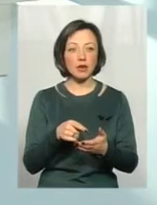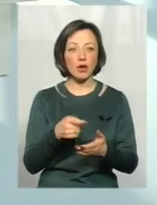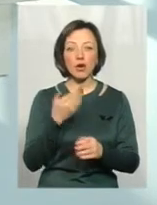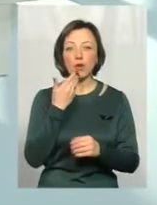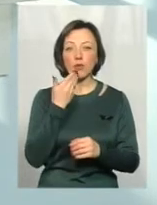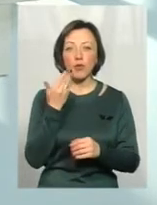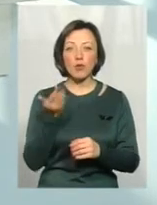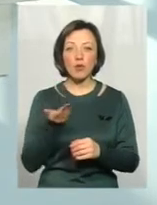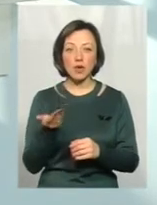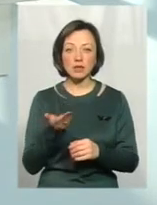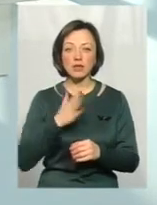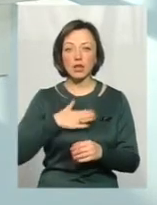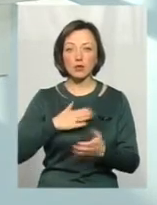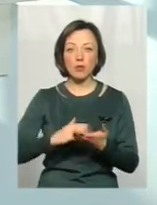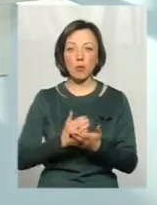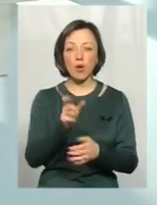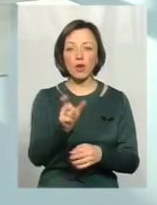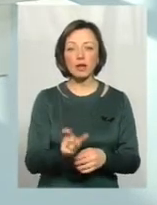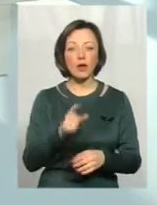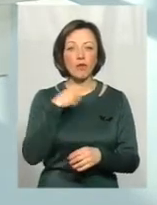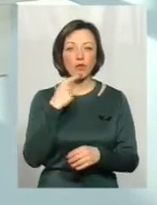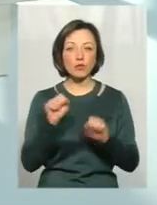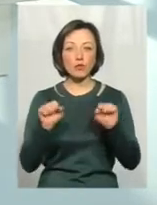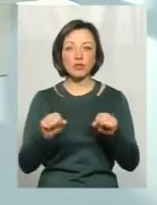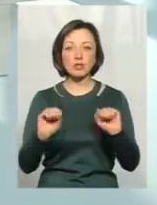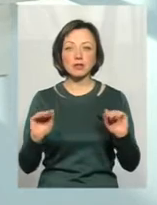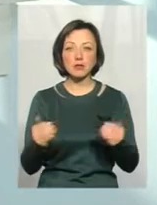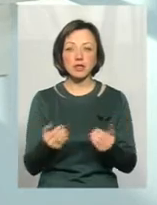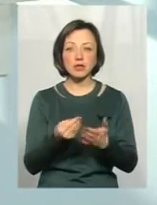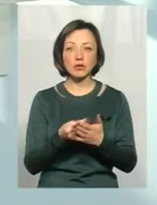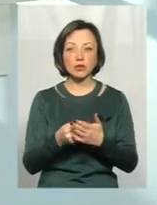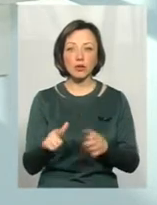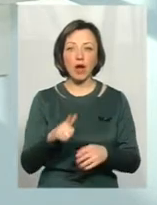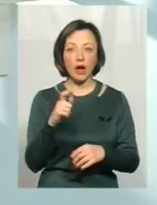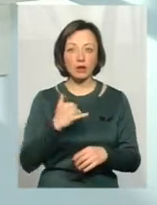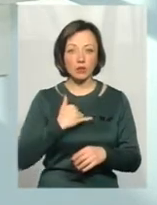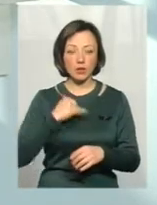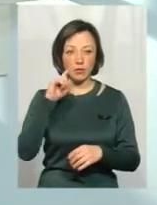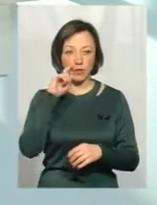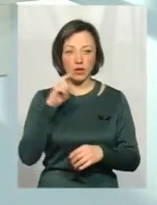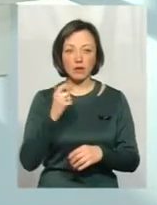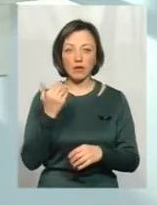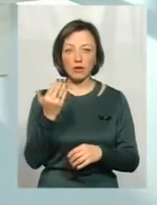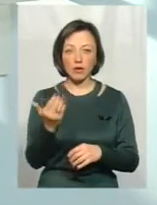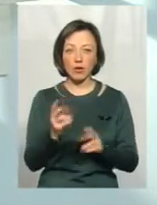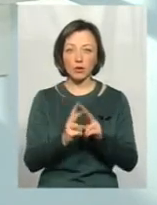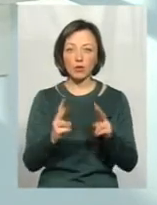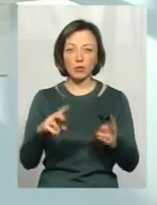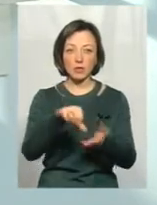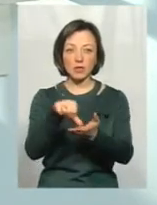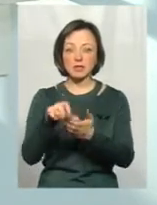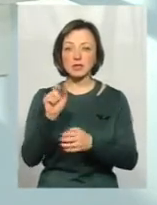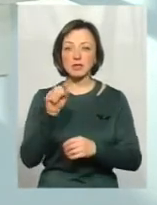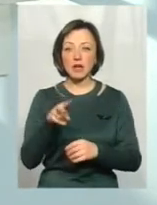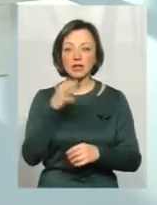популісти-політики говорять про те, що можна зменшити вартість ціну на газ у нас в Україні. От ви тут, хто тут присутній у